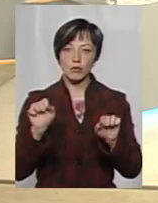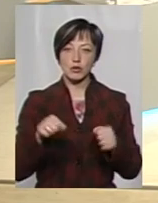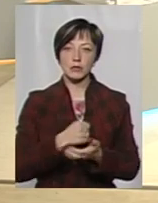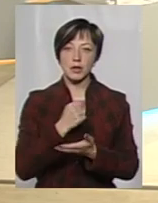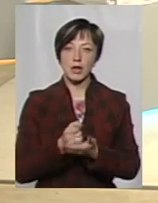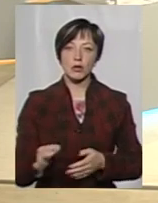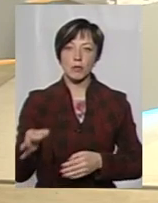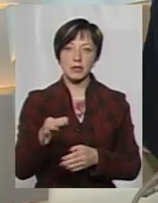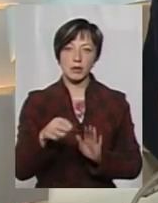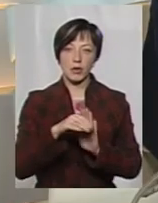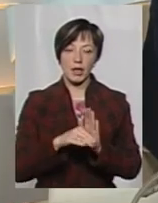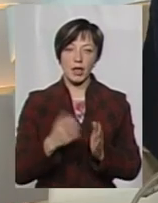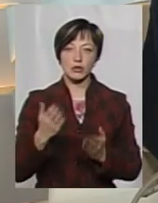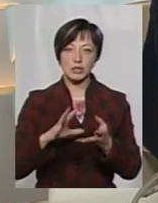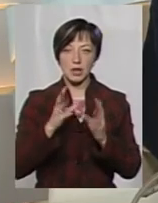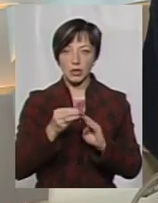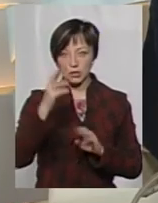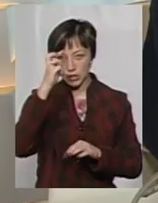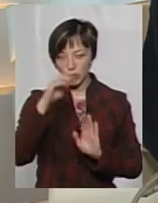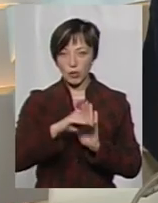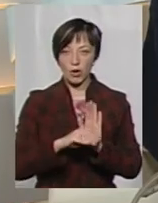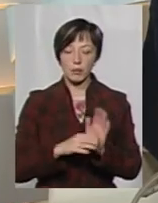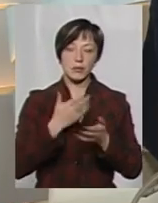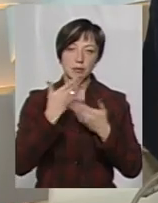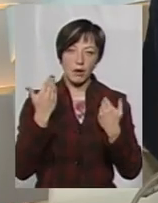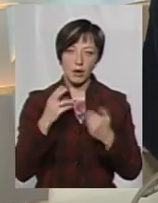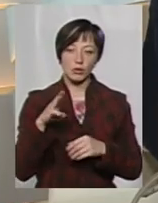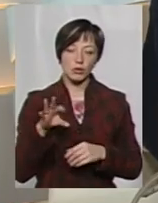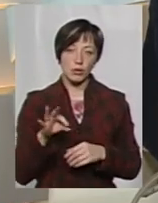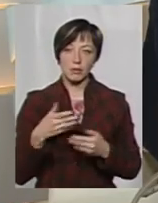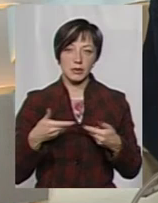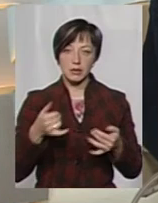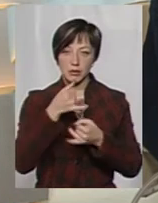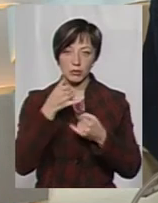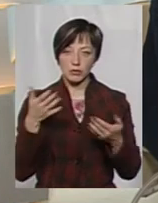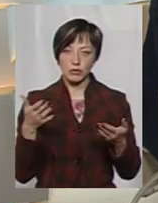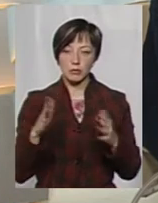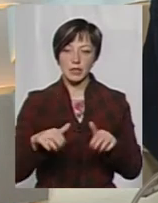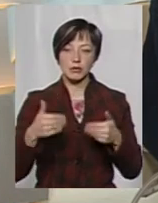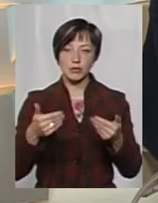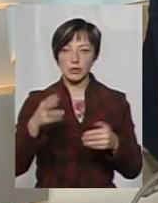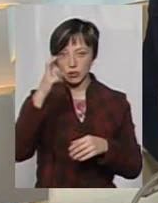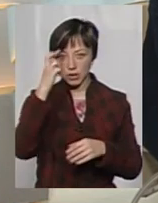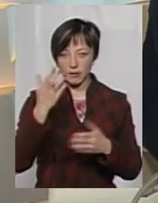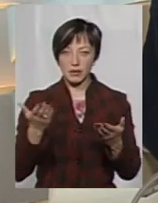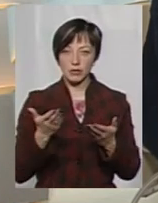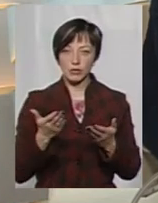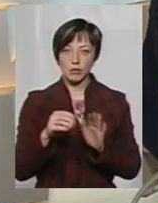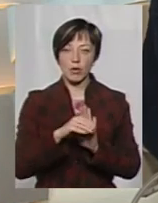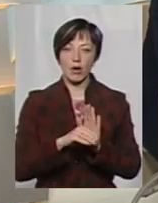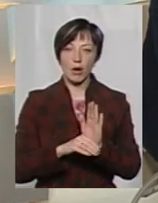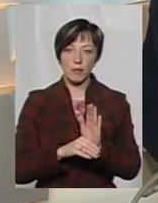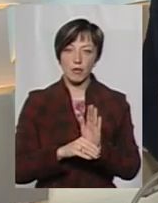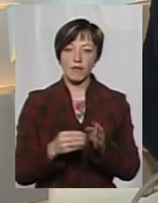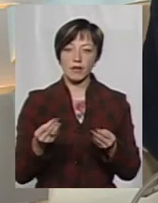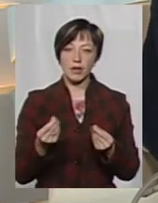прийнятися обласна програма. Якщо загальнодержавної програми немає, то ми не можемо ініціювати державі якусь програму,